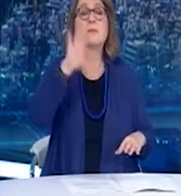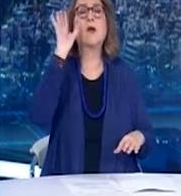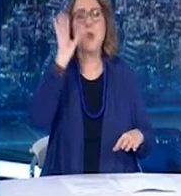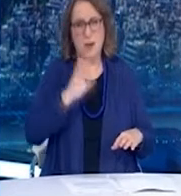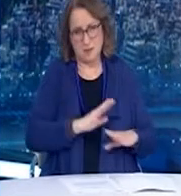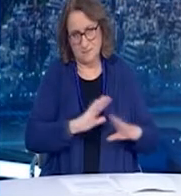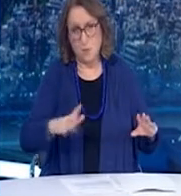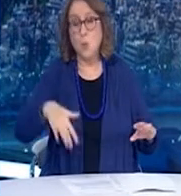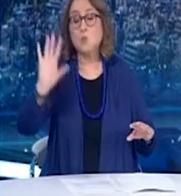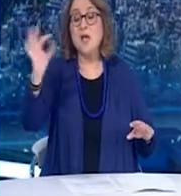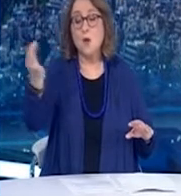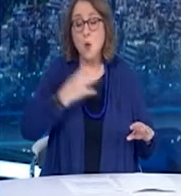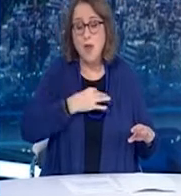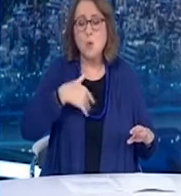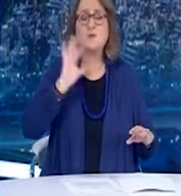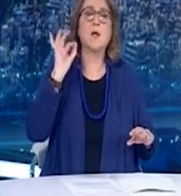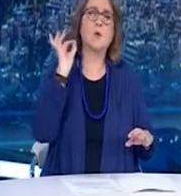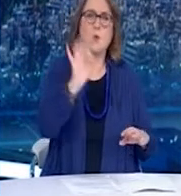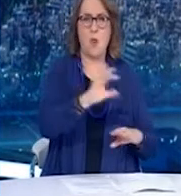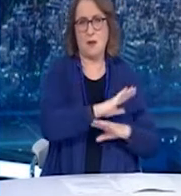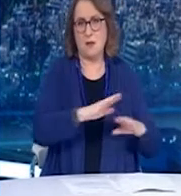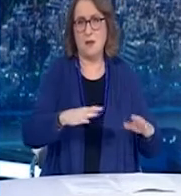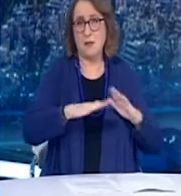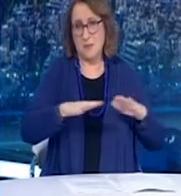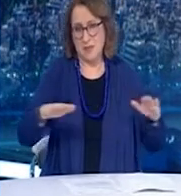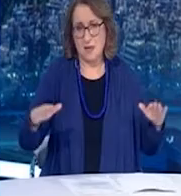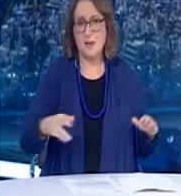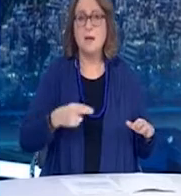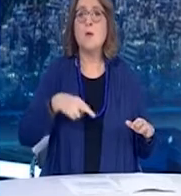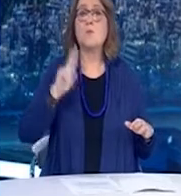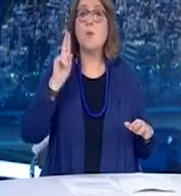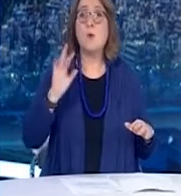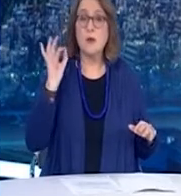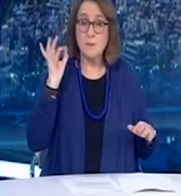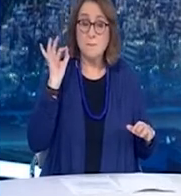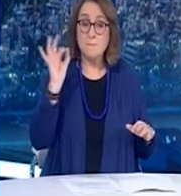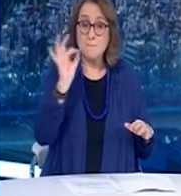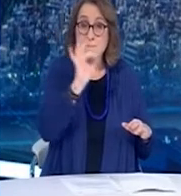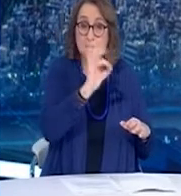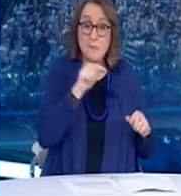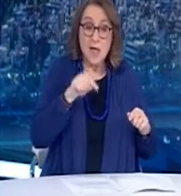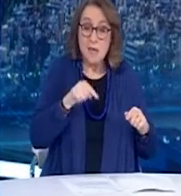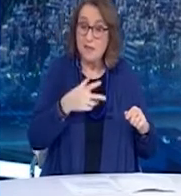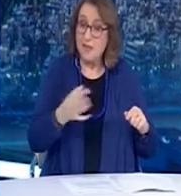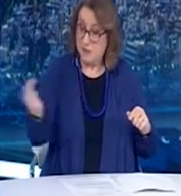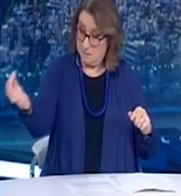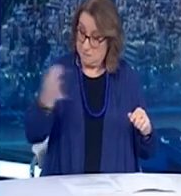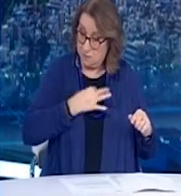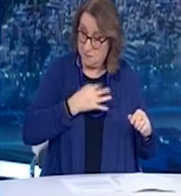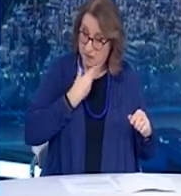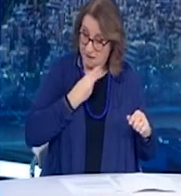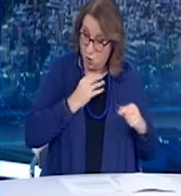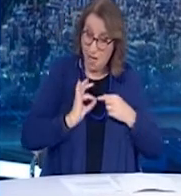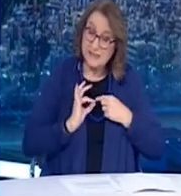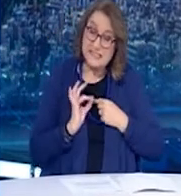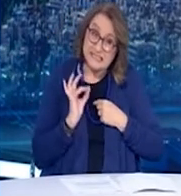δευτερεύον. Με απλά λόγια καταρχήν κυριαρχούν κατά συντριπτική πλειοψηφία οι μολύνσεις προς αυτή την ηλικιακή ομάδα παρά από